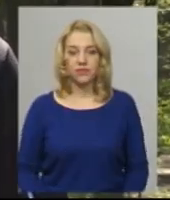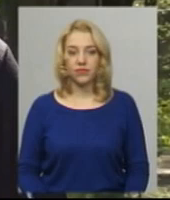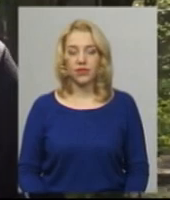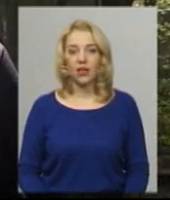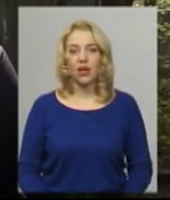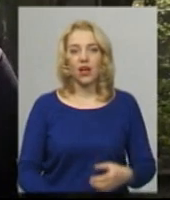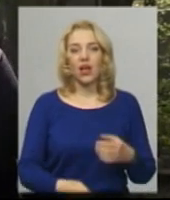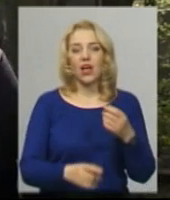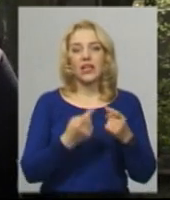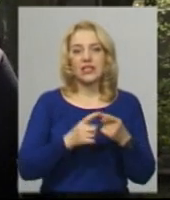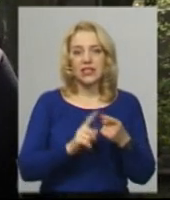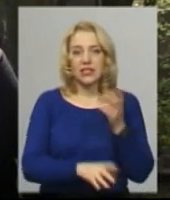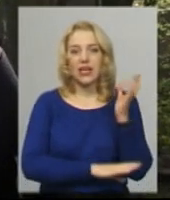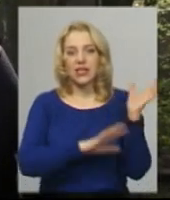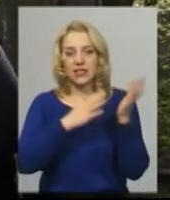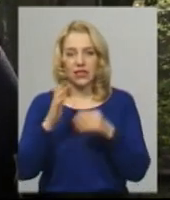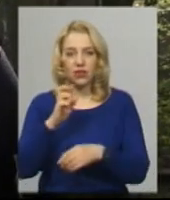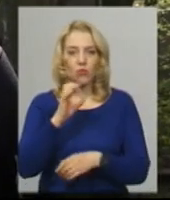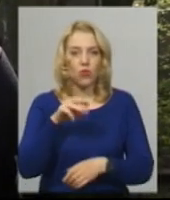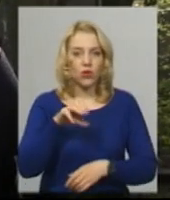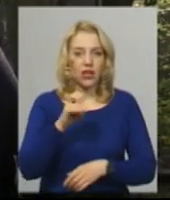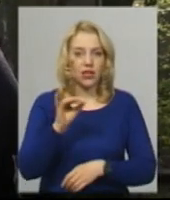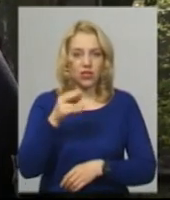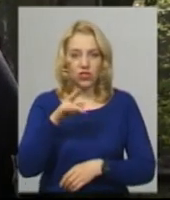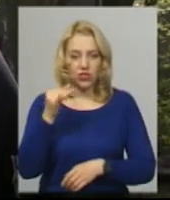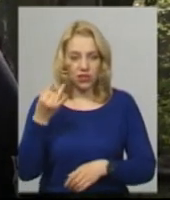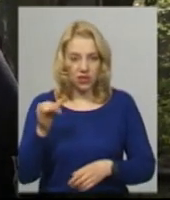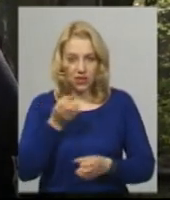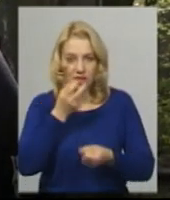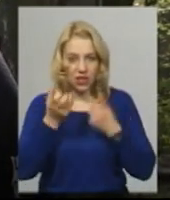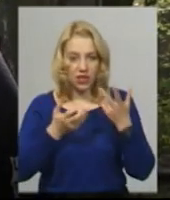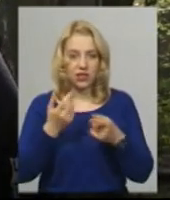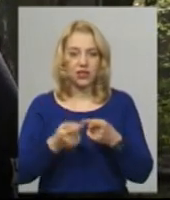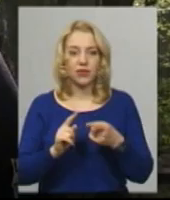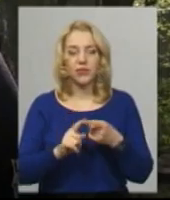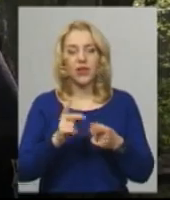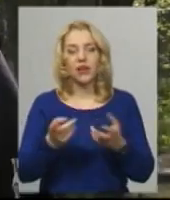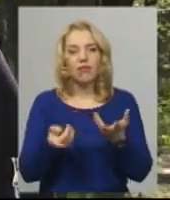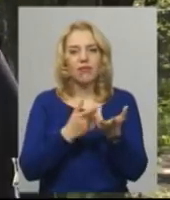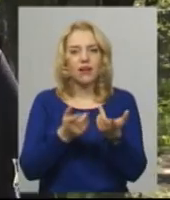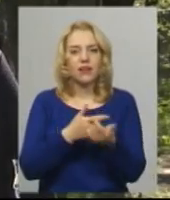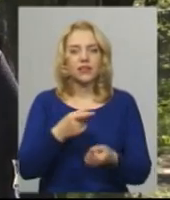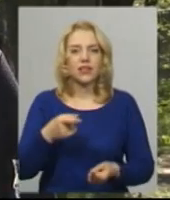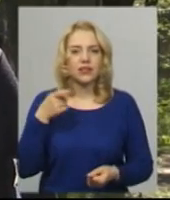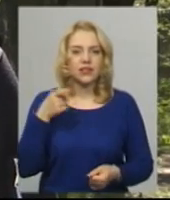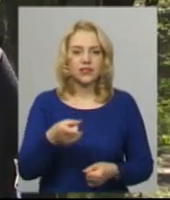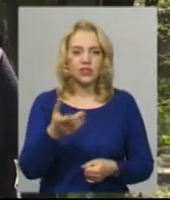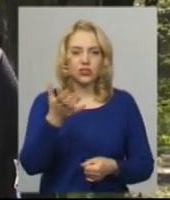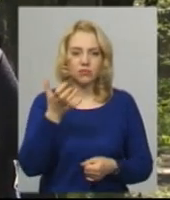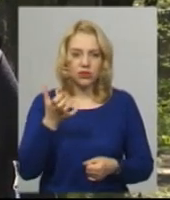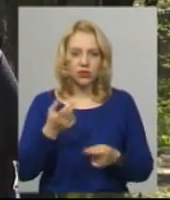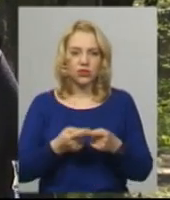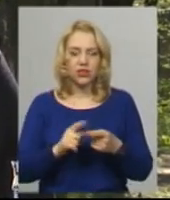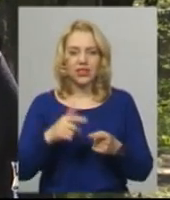Ботанічний сад Хмельницького національного університету є об'єктом природозаповідного фонду області. Налічує 1,5 тисячі назрослин. Понад